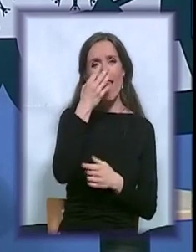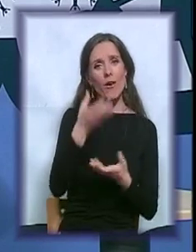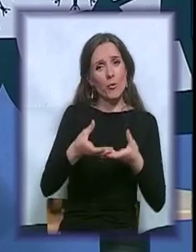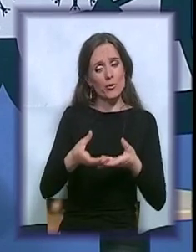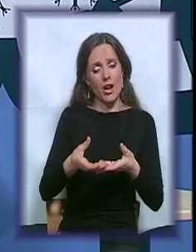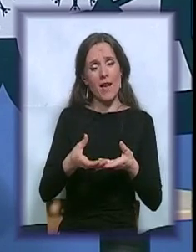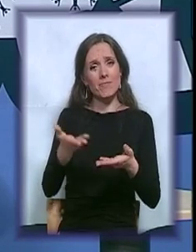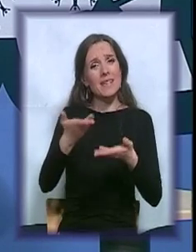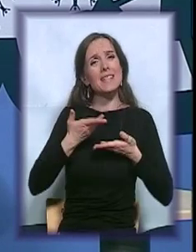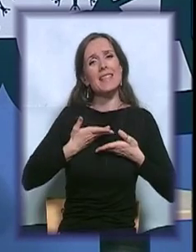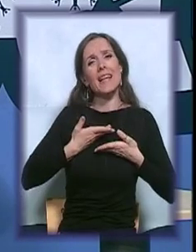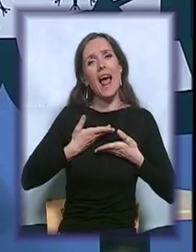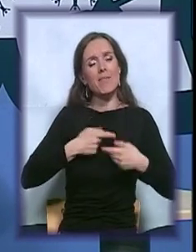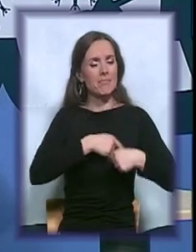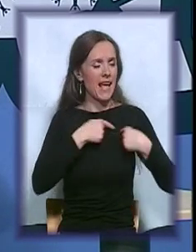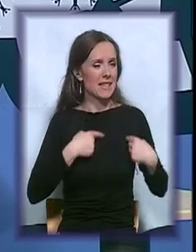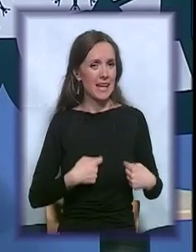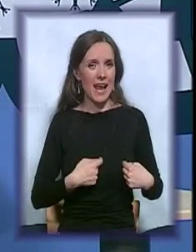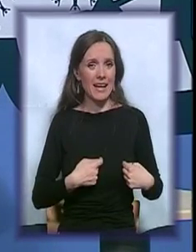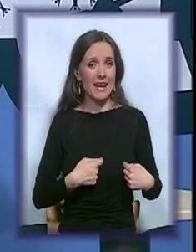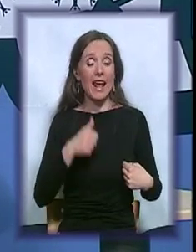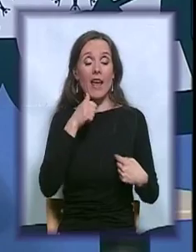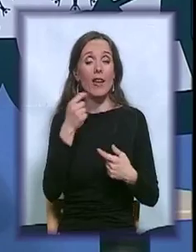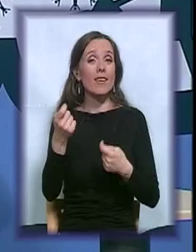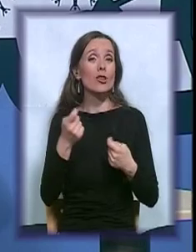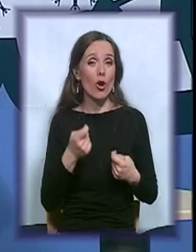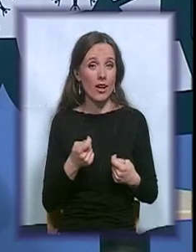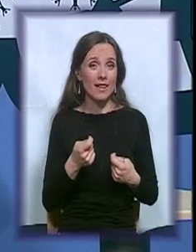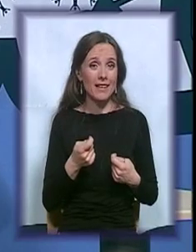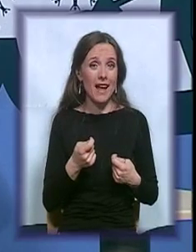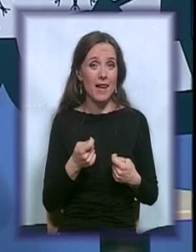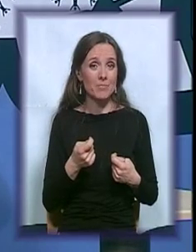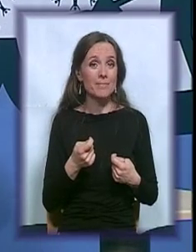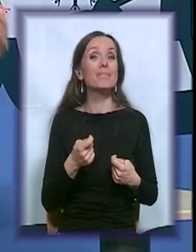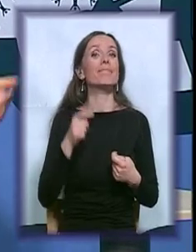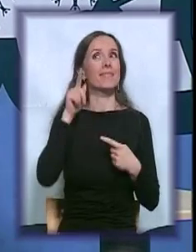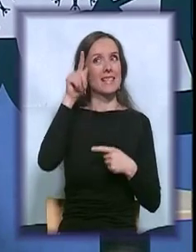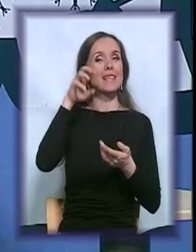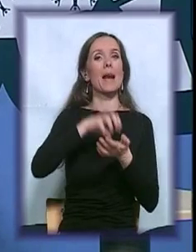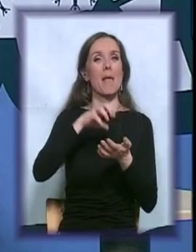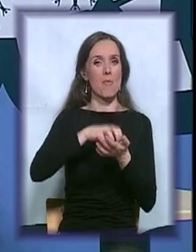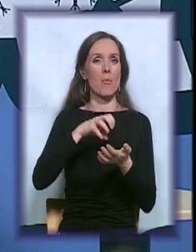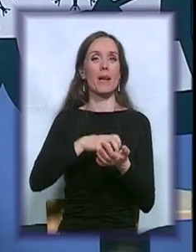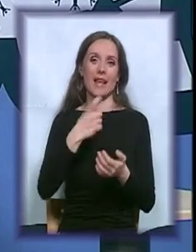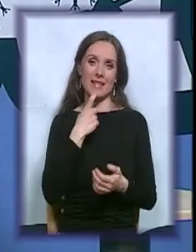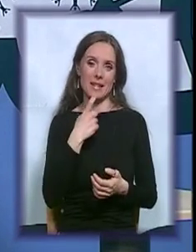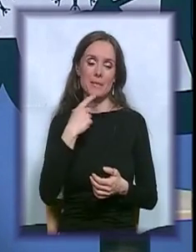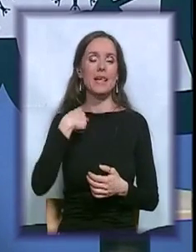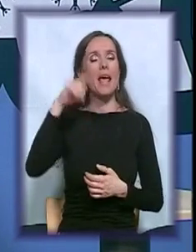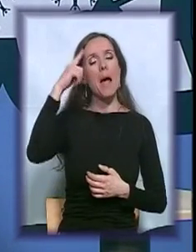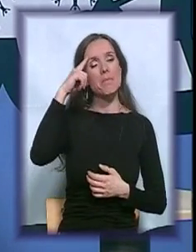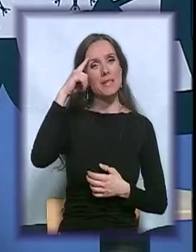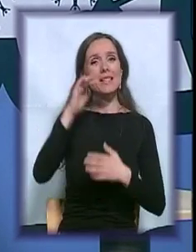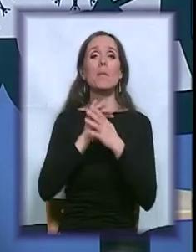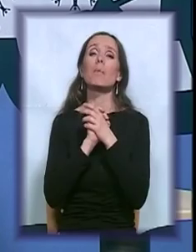najskrenije i doneta je upravo i primljena iz ruke iz Republike Srpske. Mislim da prijateljstvo